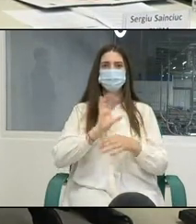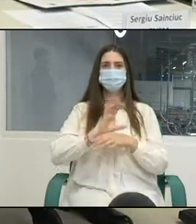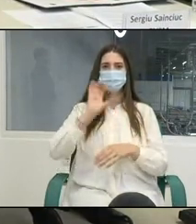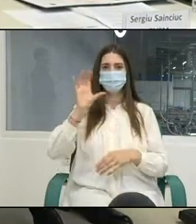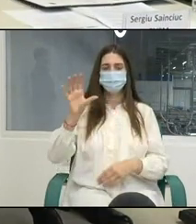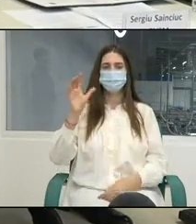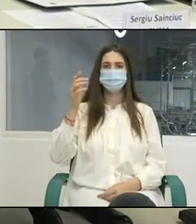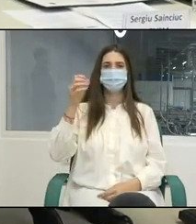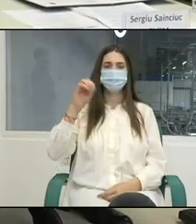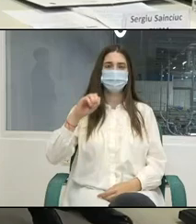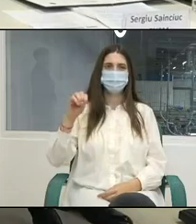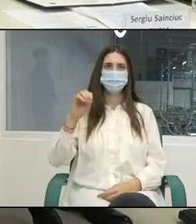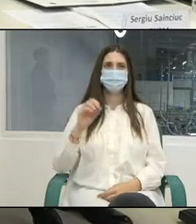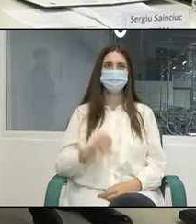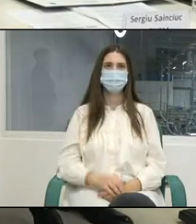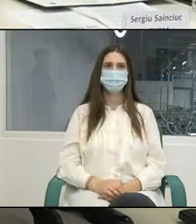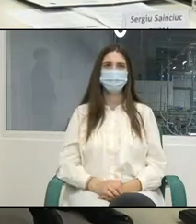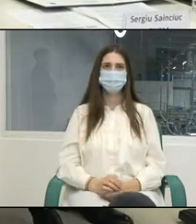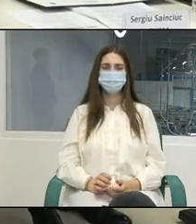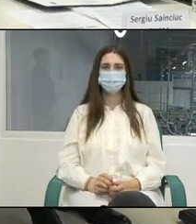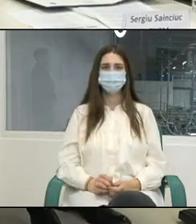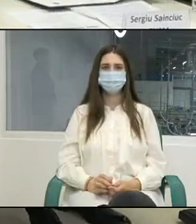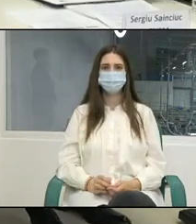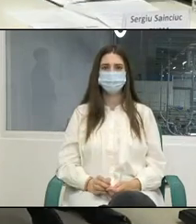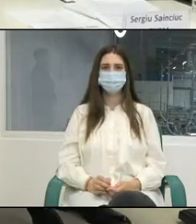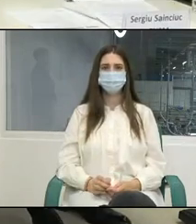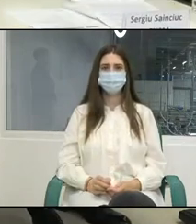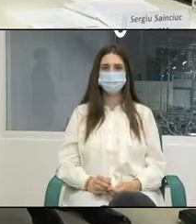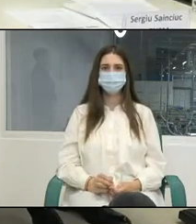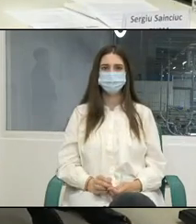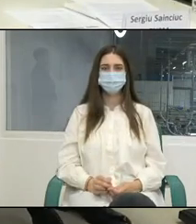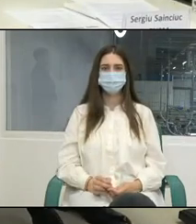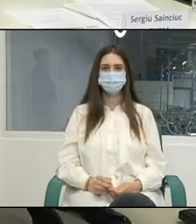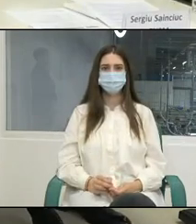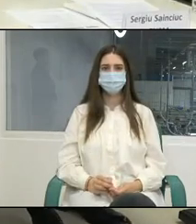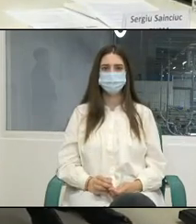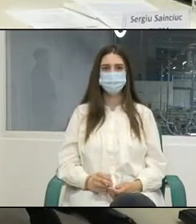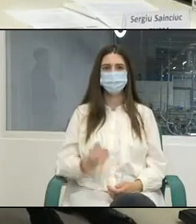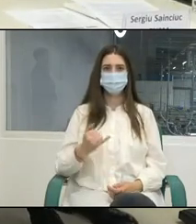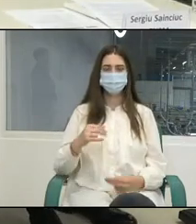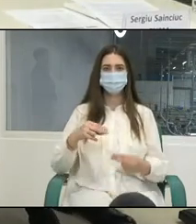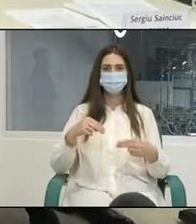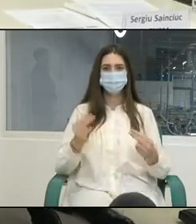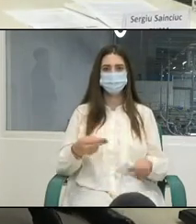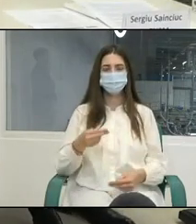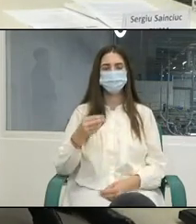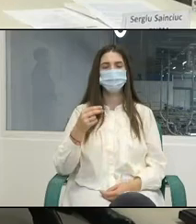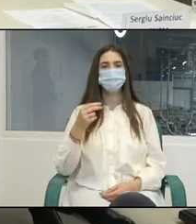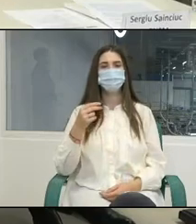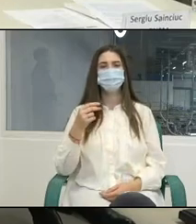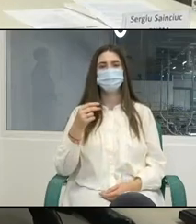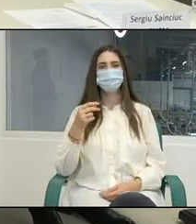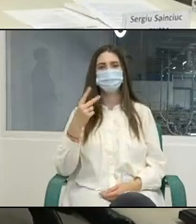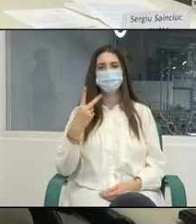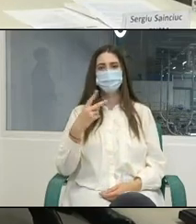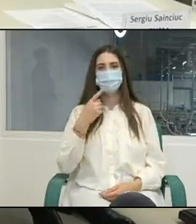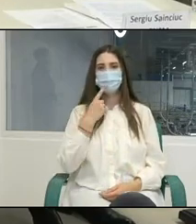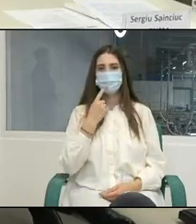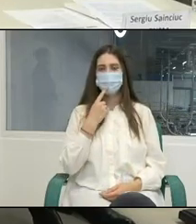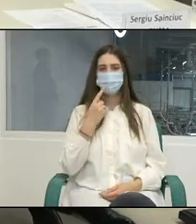Memorandumul de înțelegere se semnează în două limbi engleză și